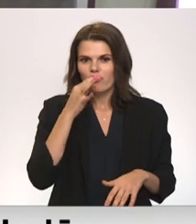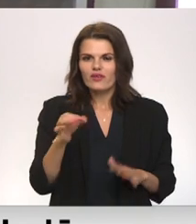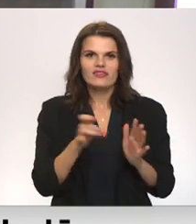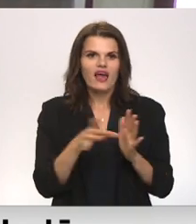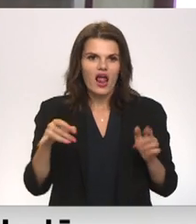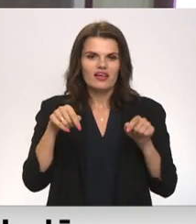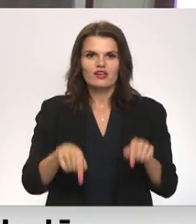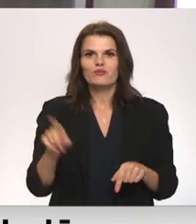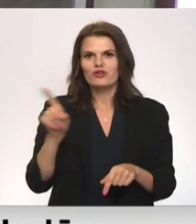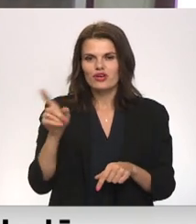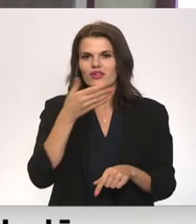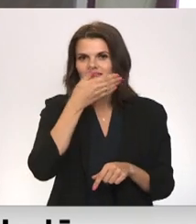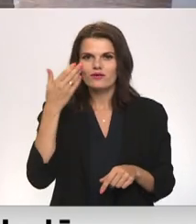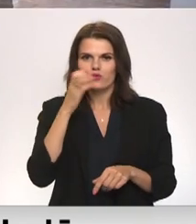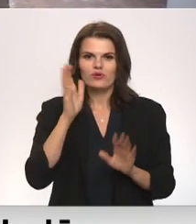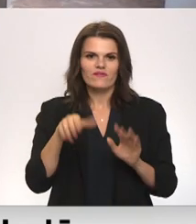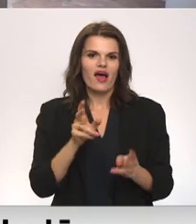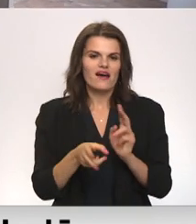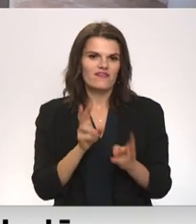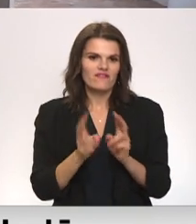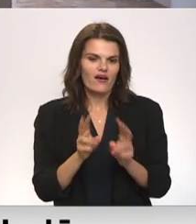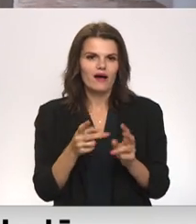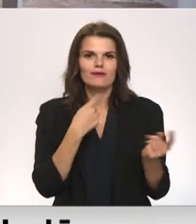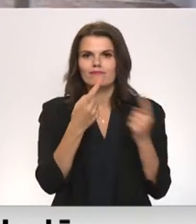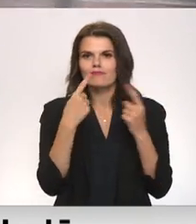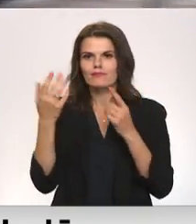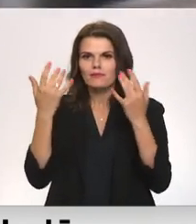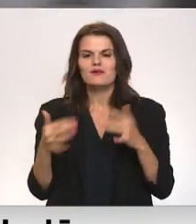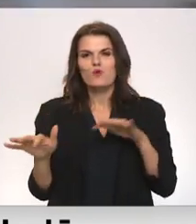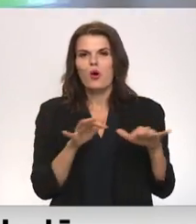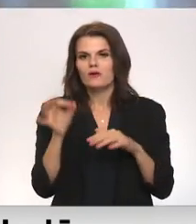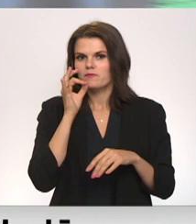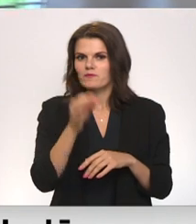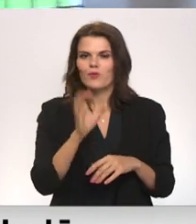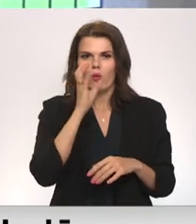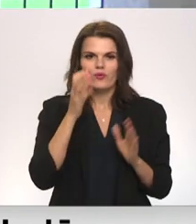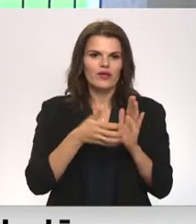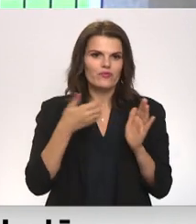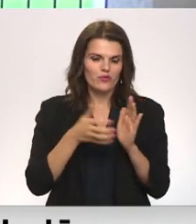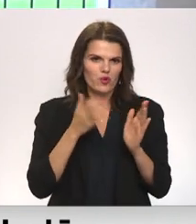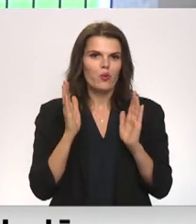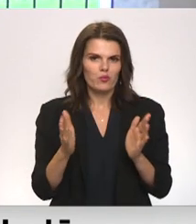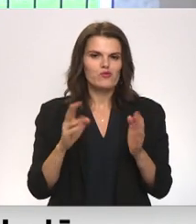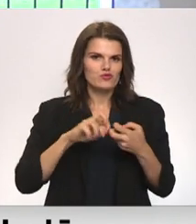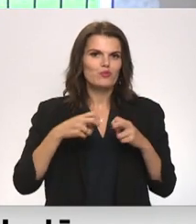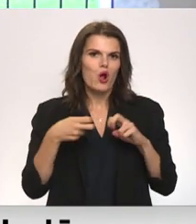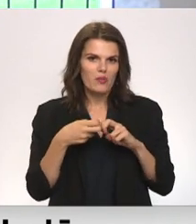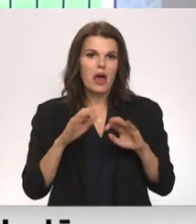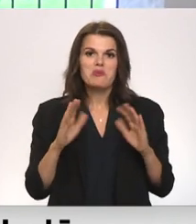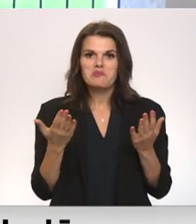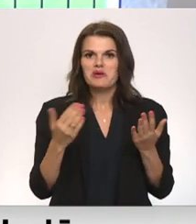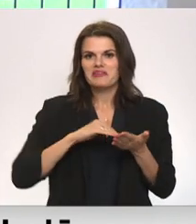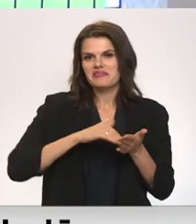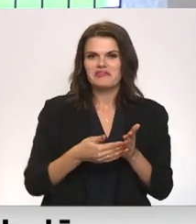elektrība šeit ir, siltu ūdeni var uzvārīt. Uzzinātie pasākuma organizatori teica, ka ūdens trūkums būšot apgrūtnājums, bet